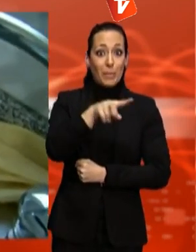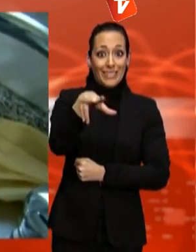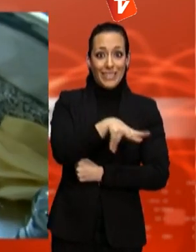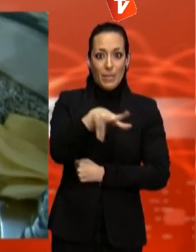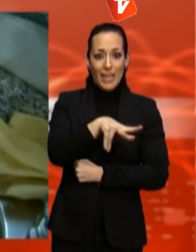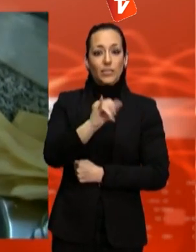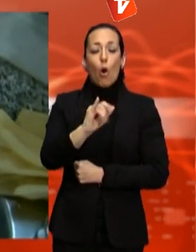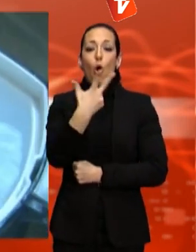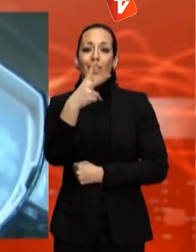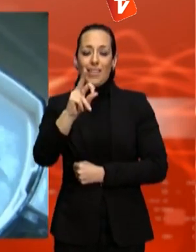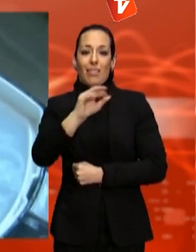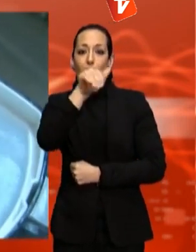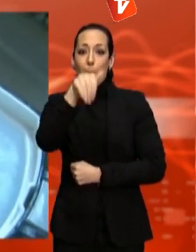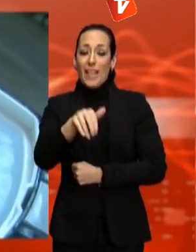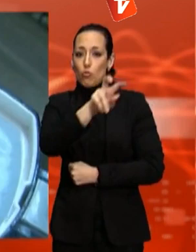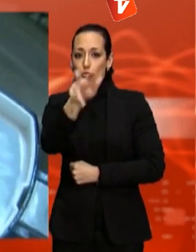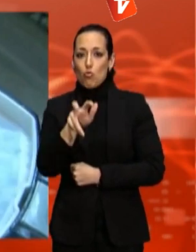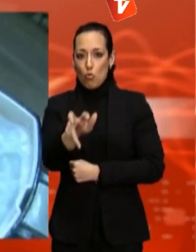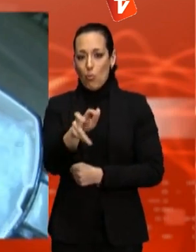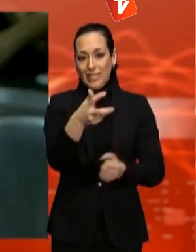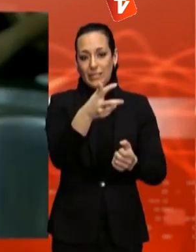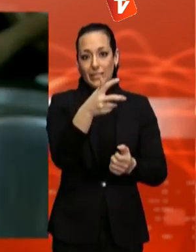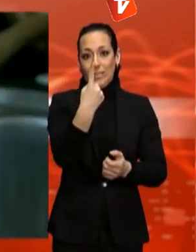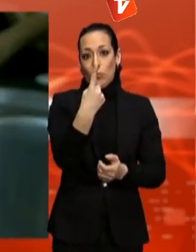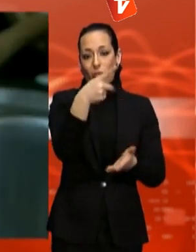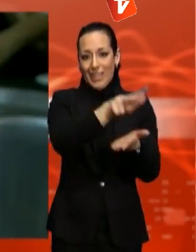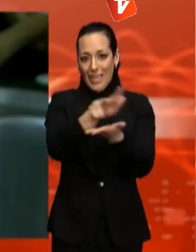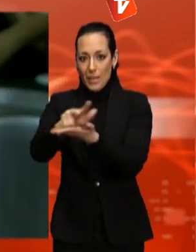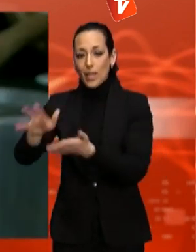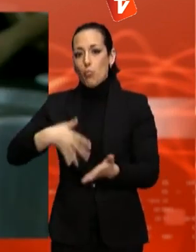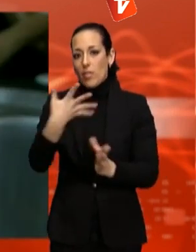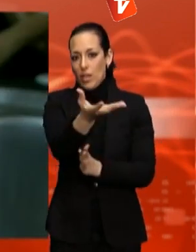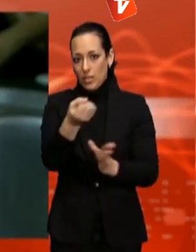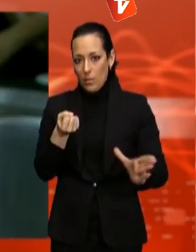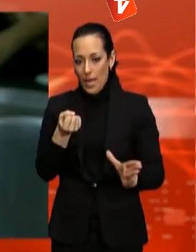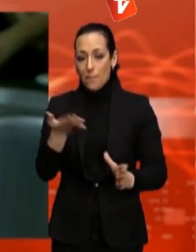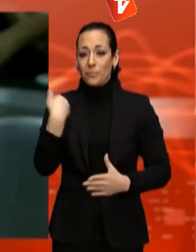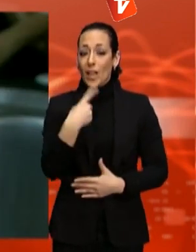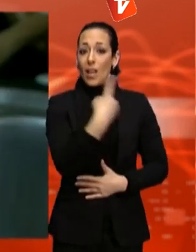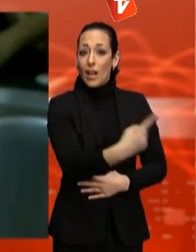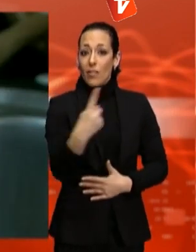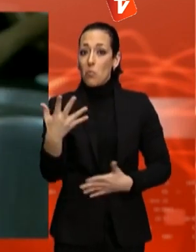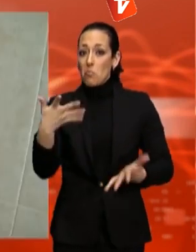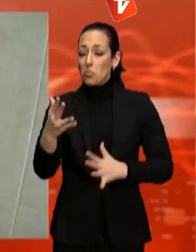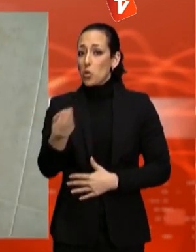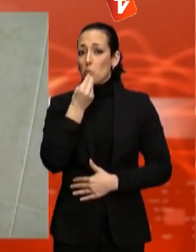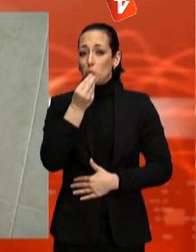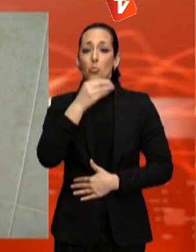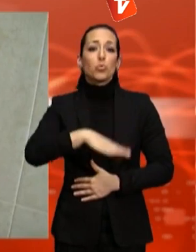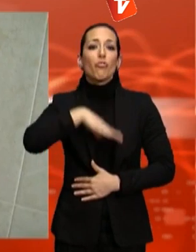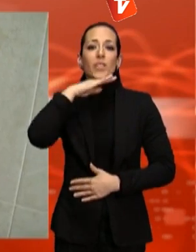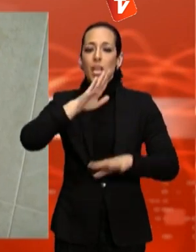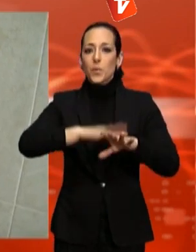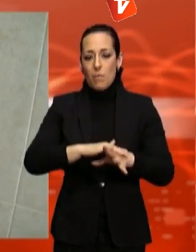cúbics al trimestre. Aquesta quantitat és equivalent a 100 litres per persona i dia, que està considerat com a consum suficient per